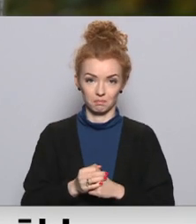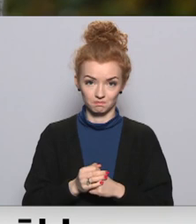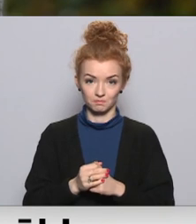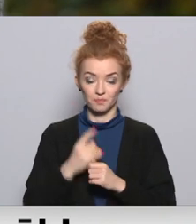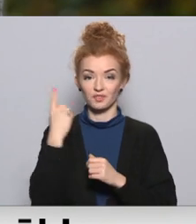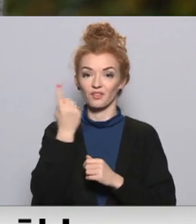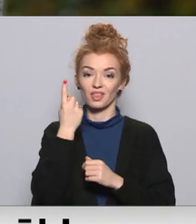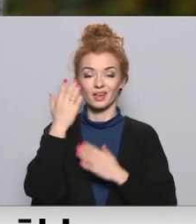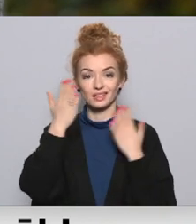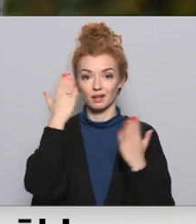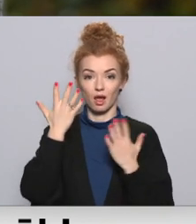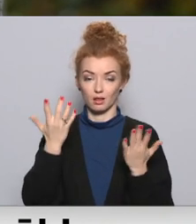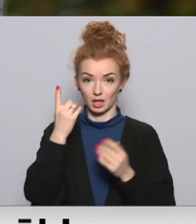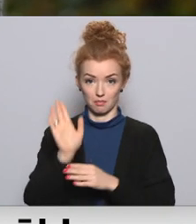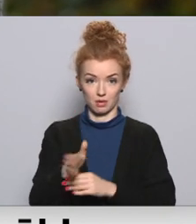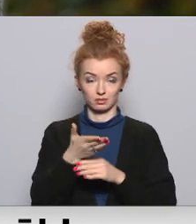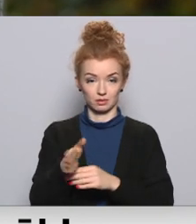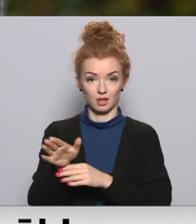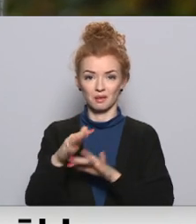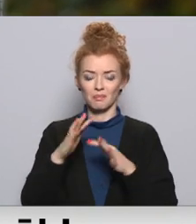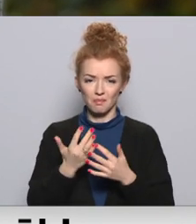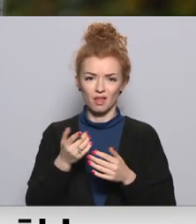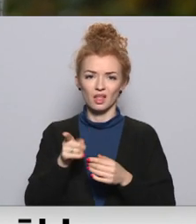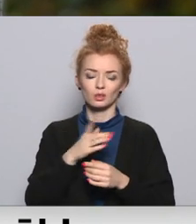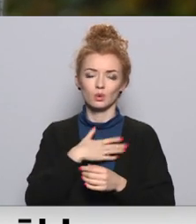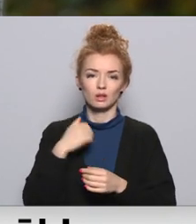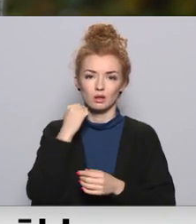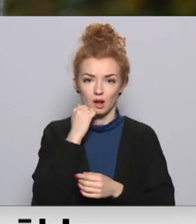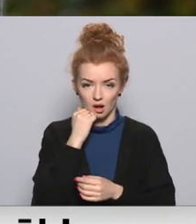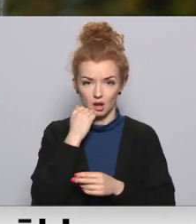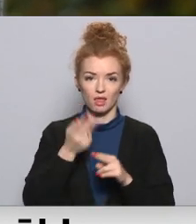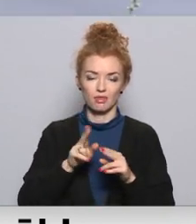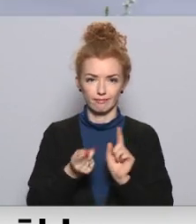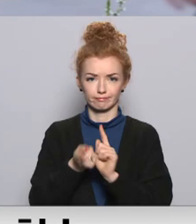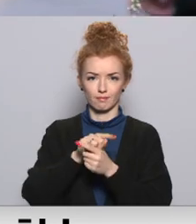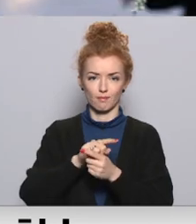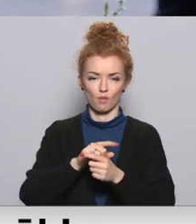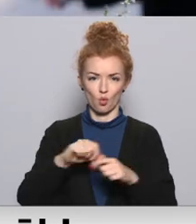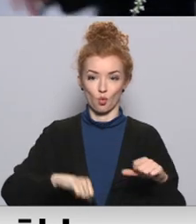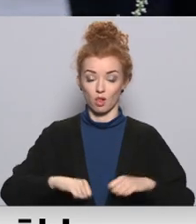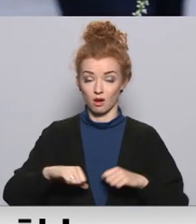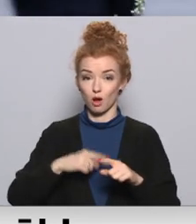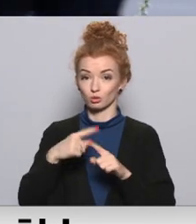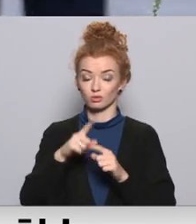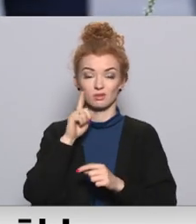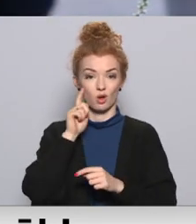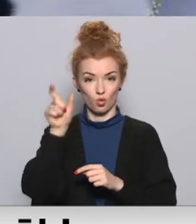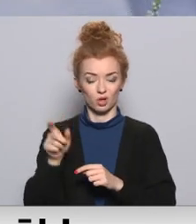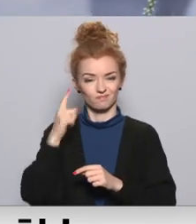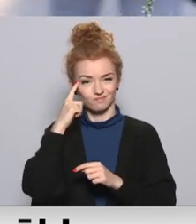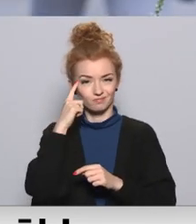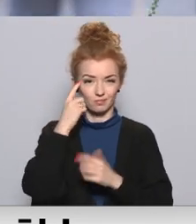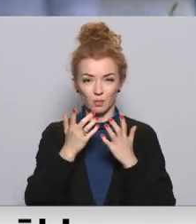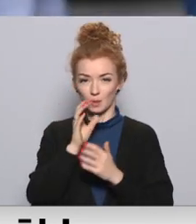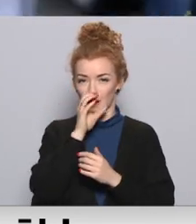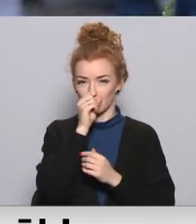vienīgais izklēdes veic esot pastaigas, taču tās nereti garlaicības dēļ novada pie huligānismu. Jaunieši ir apsvēruši domu par slepus